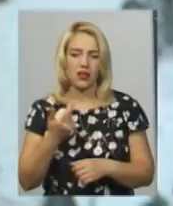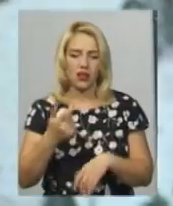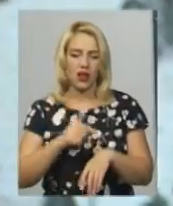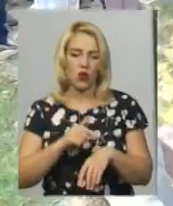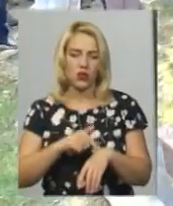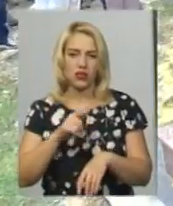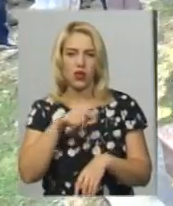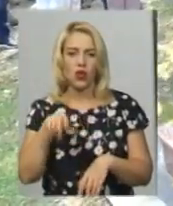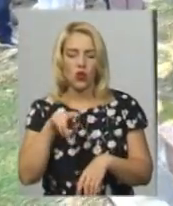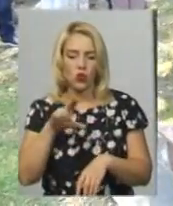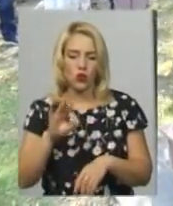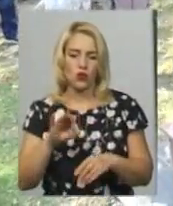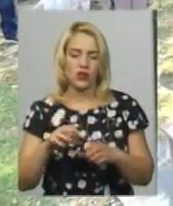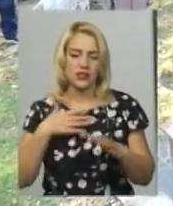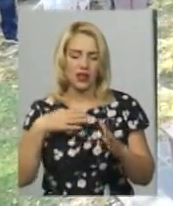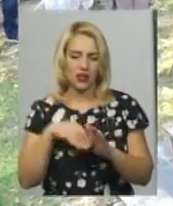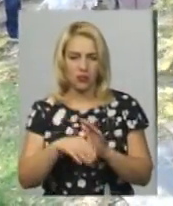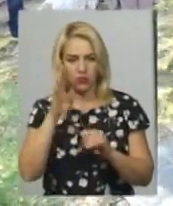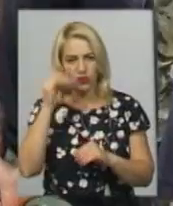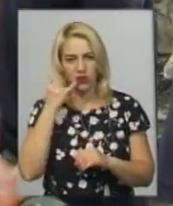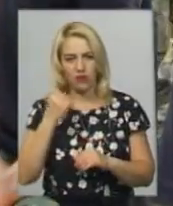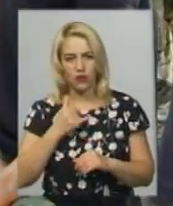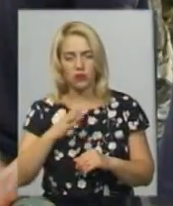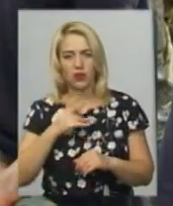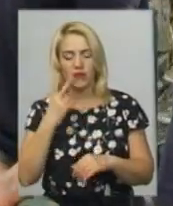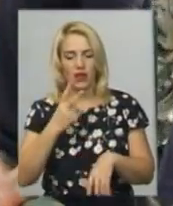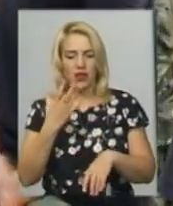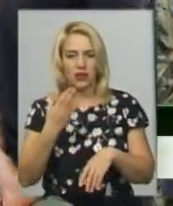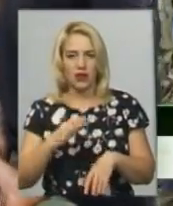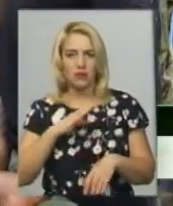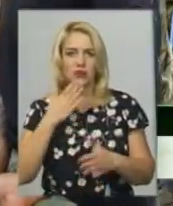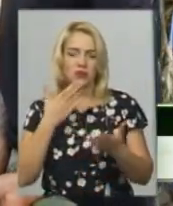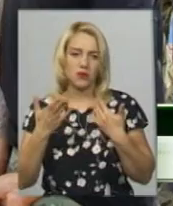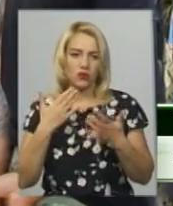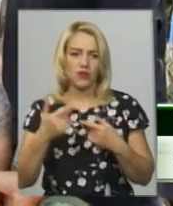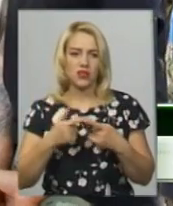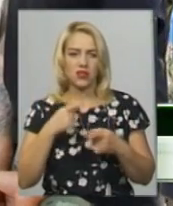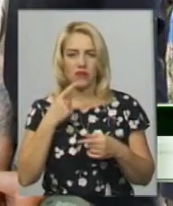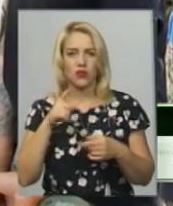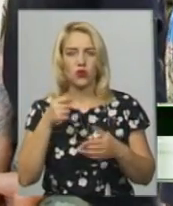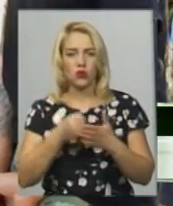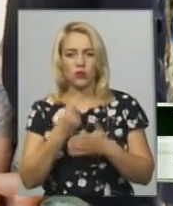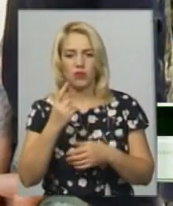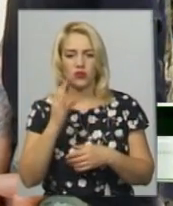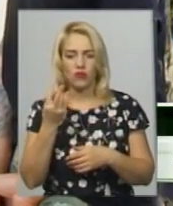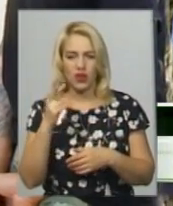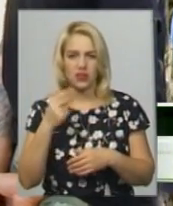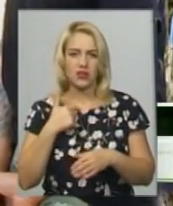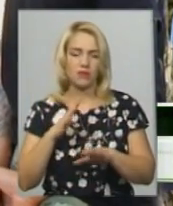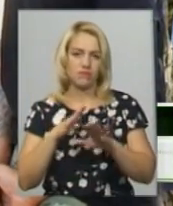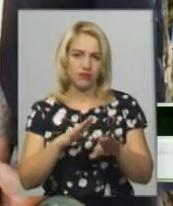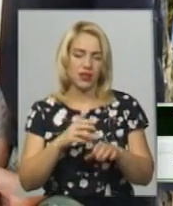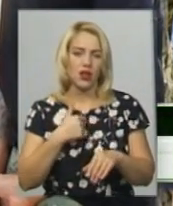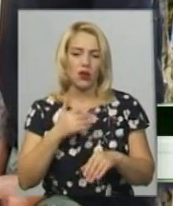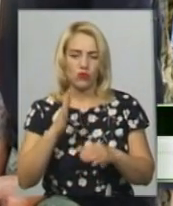зателефонував їй. Він телефонував цей же день, дві години дня, ми спілкувалися. Він сказав, що я до першого вересня буду вдома, а ми ще пару